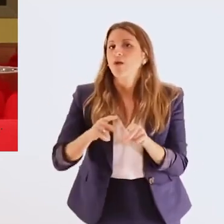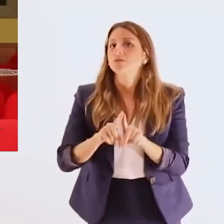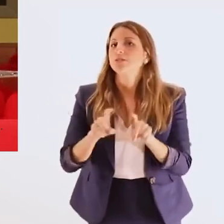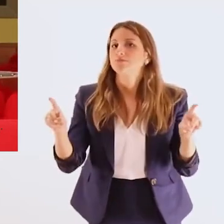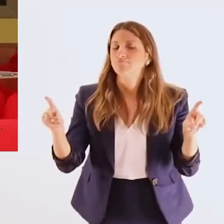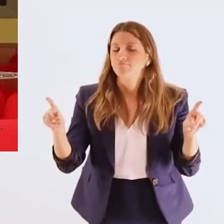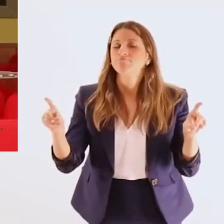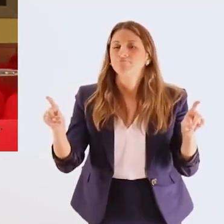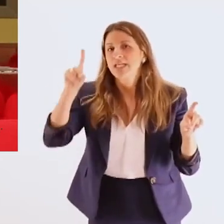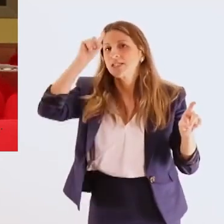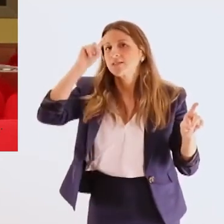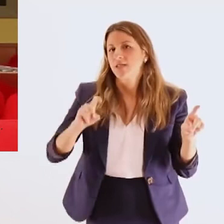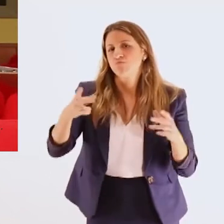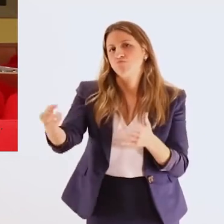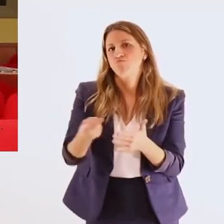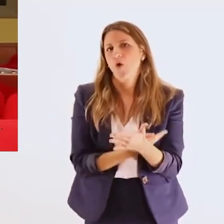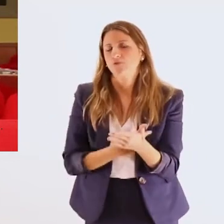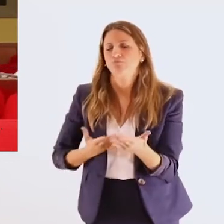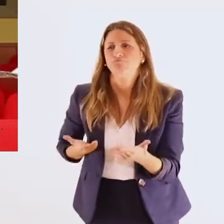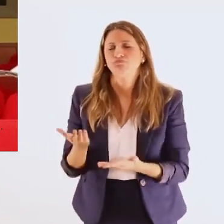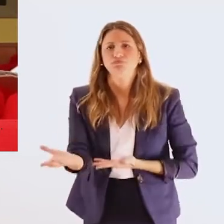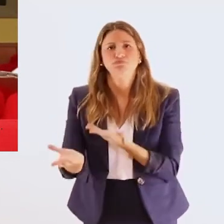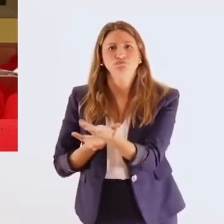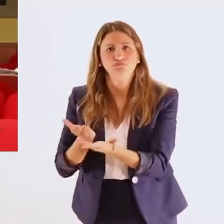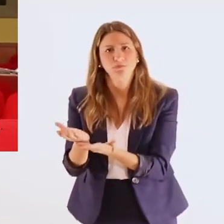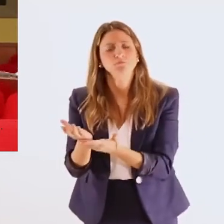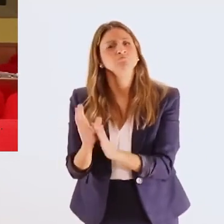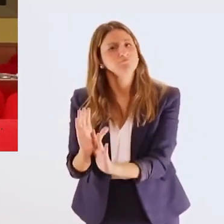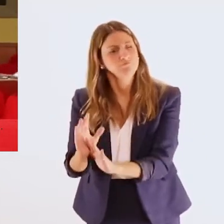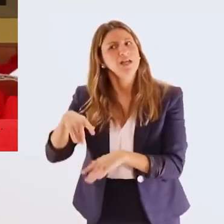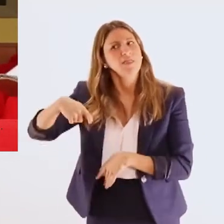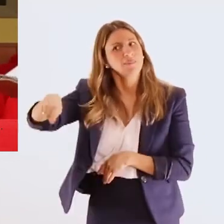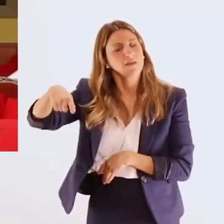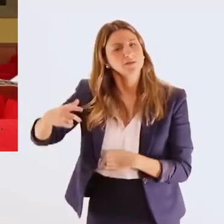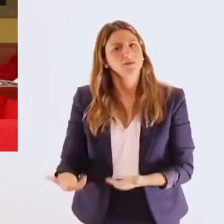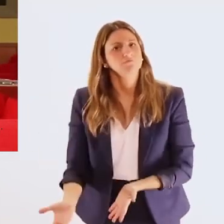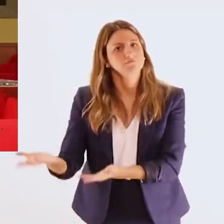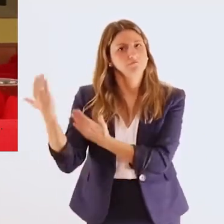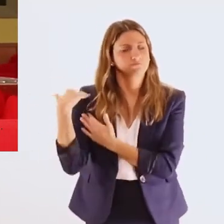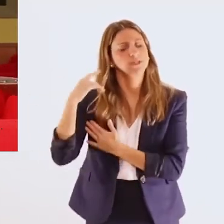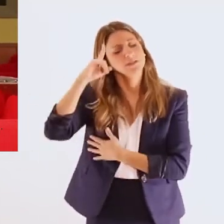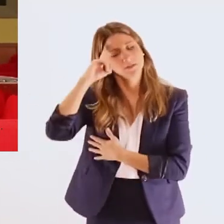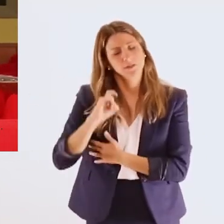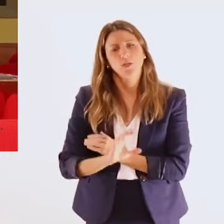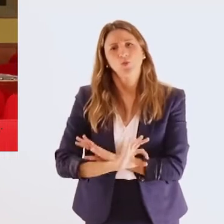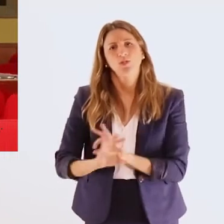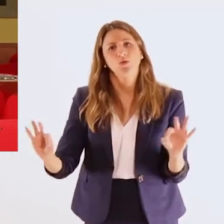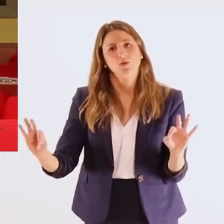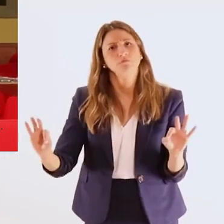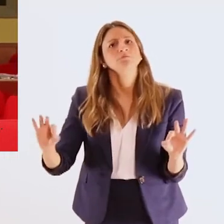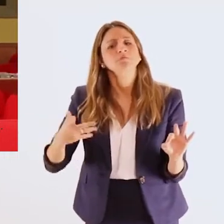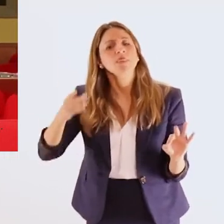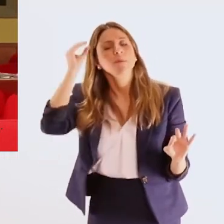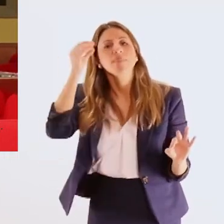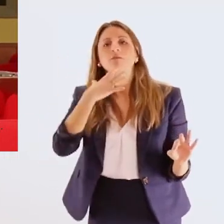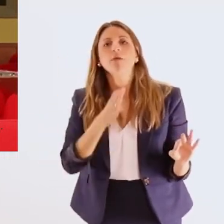Επίσης θέλω να υπογραμμίσω ότι δεδομένου ότι έχουν γίνει προσφυγές στη δικαιοσύνη